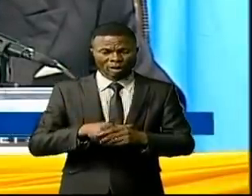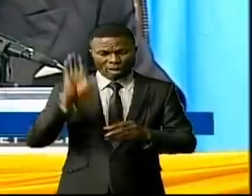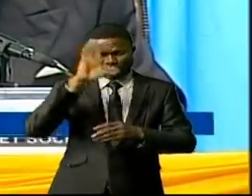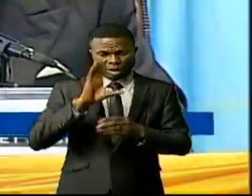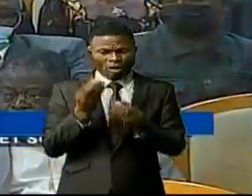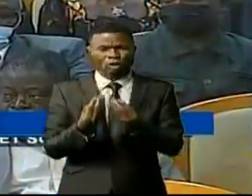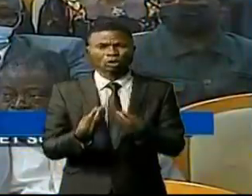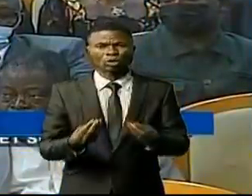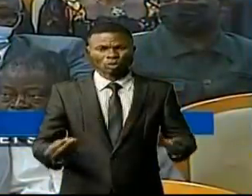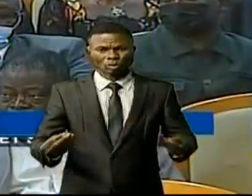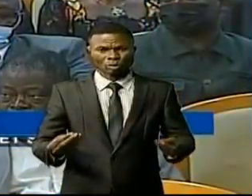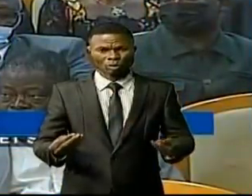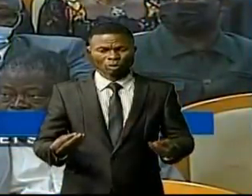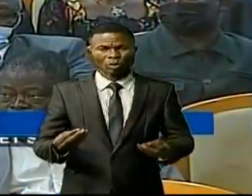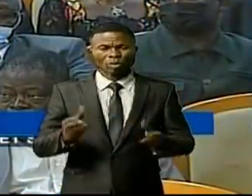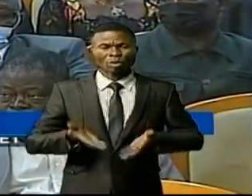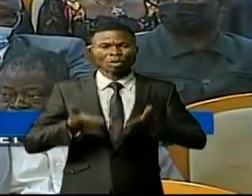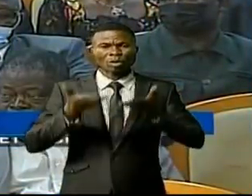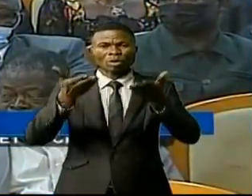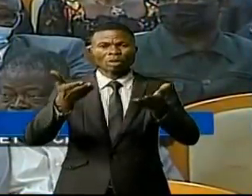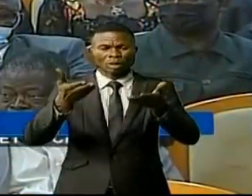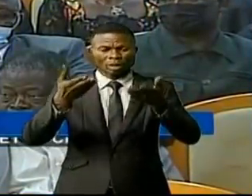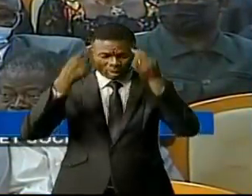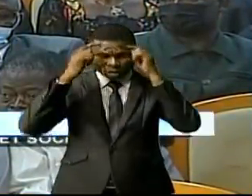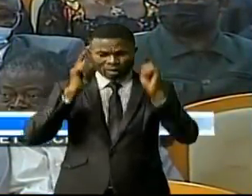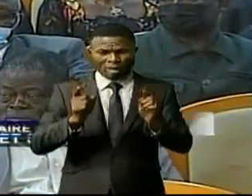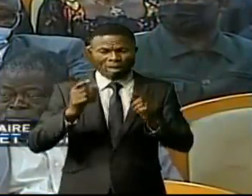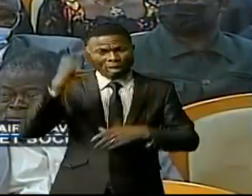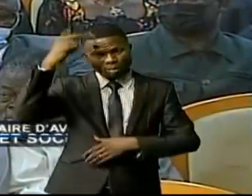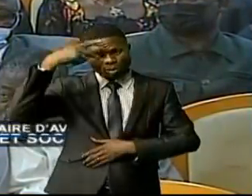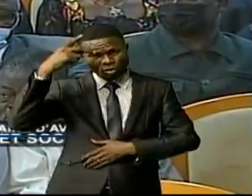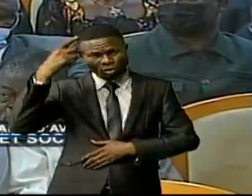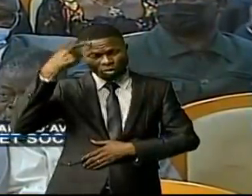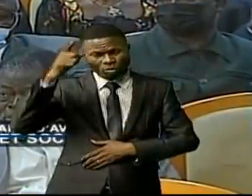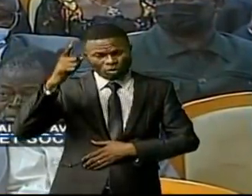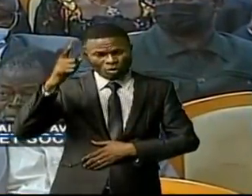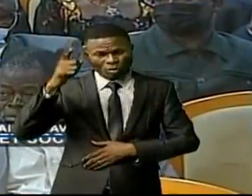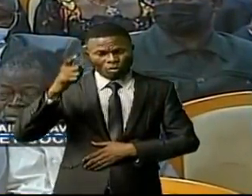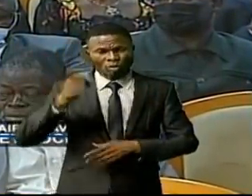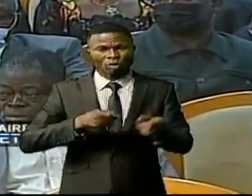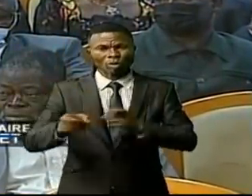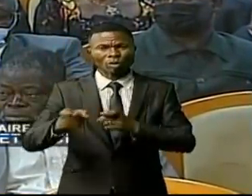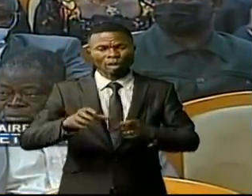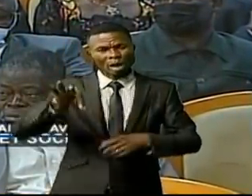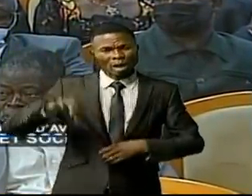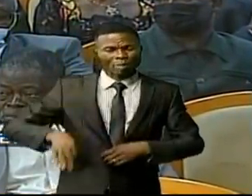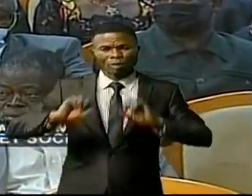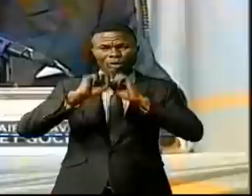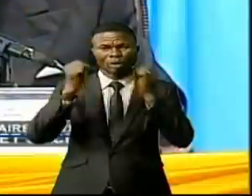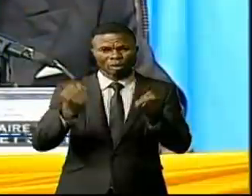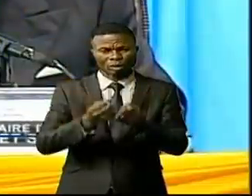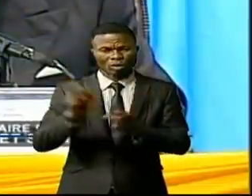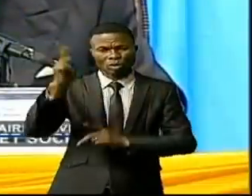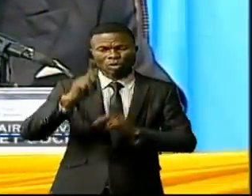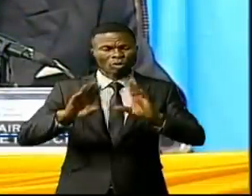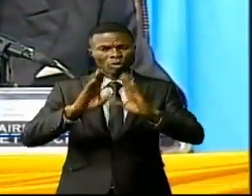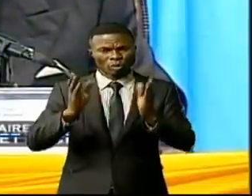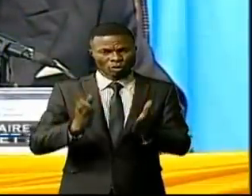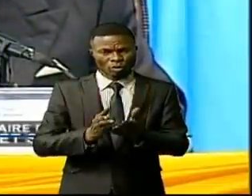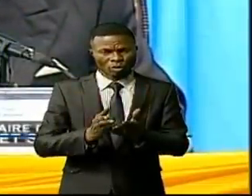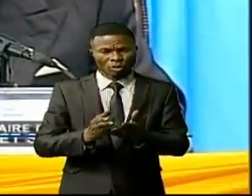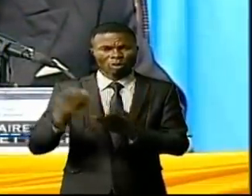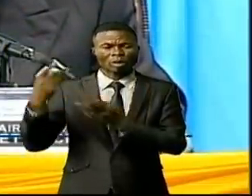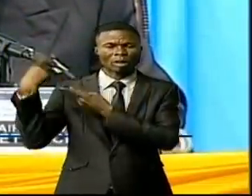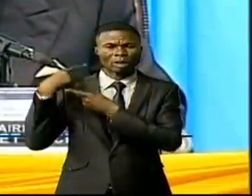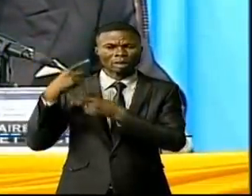à proposer à nos décideurs politiques afin de garantir le bien-être social à nos populations à partir